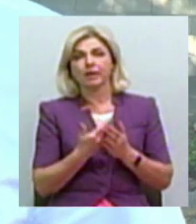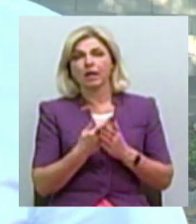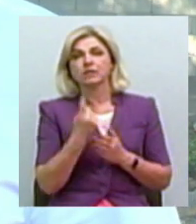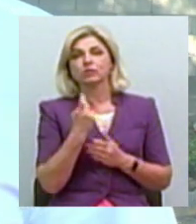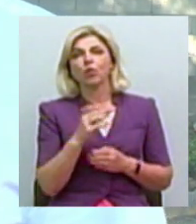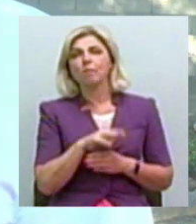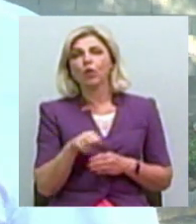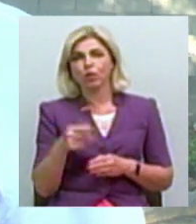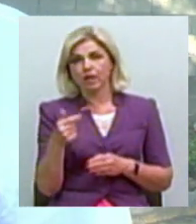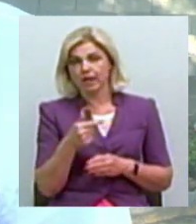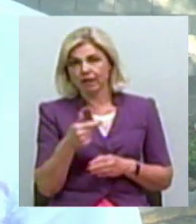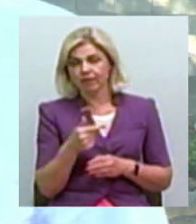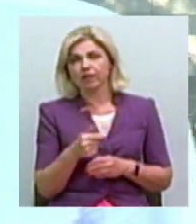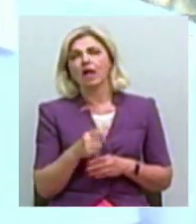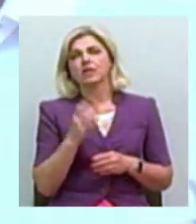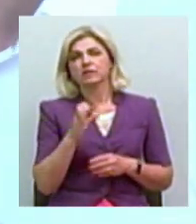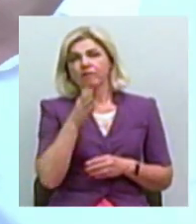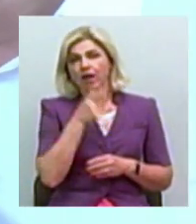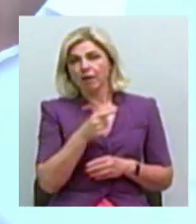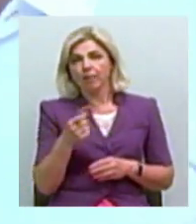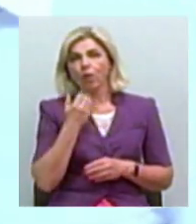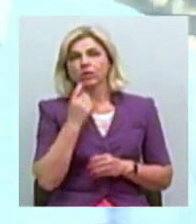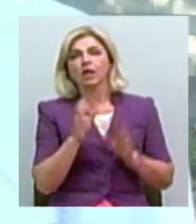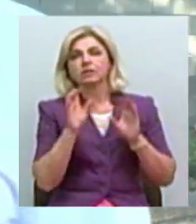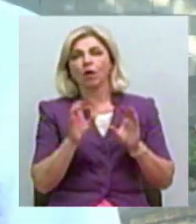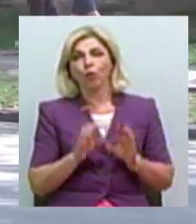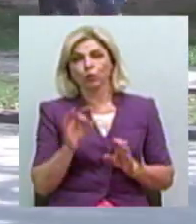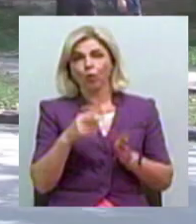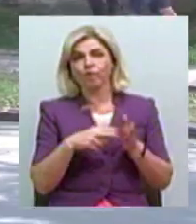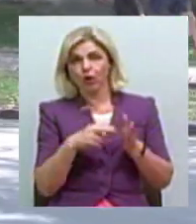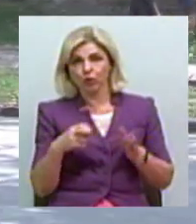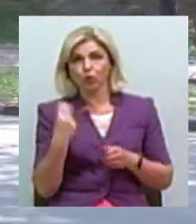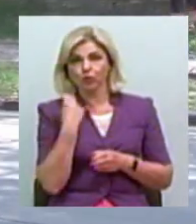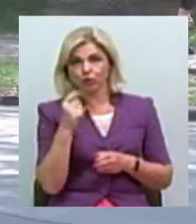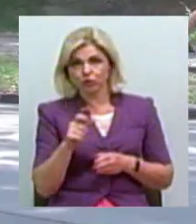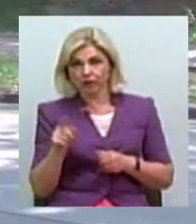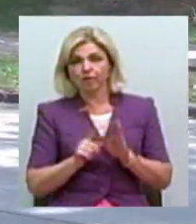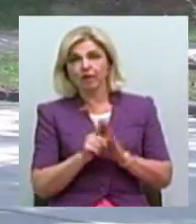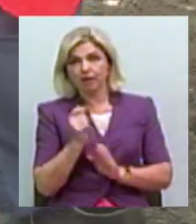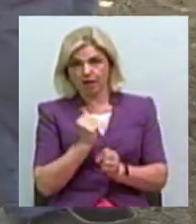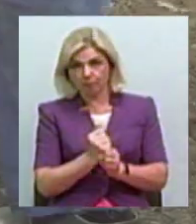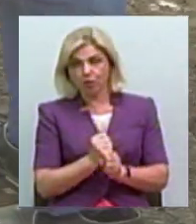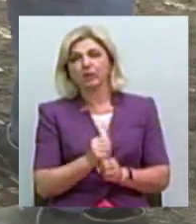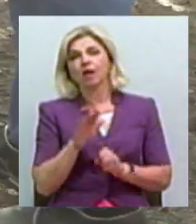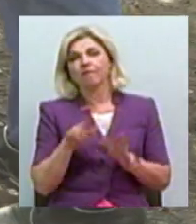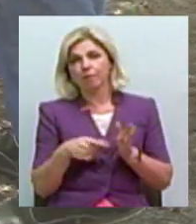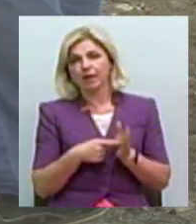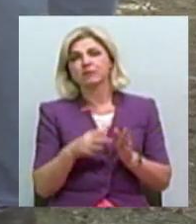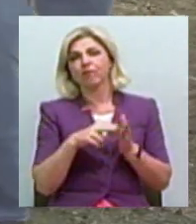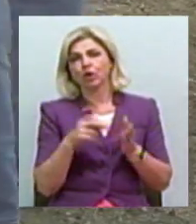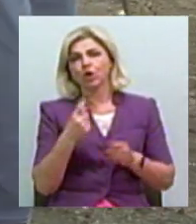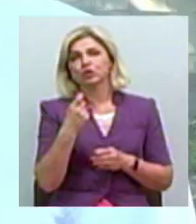100 мільйонів гривень. З моменту, коли закон про від'єднання боржників вступив в силу, у місті відключили понад 150